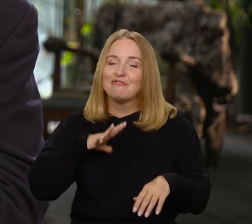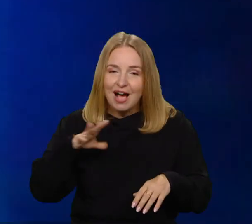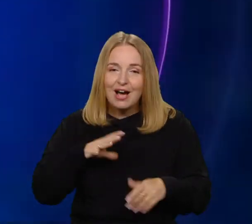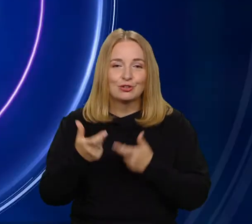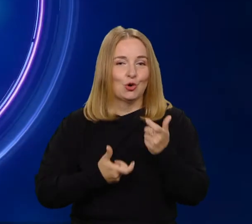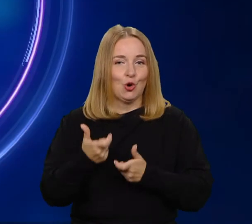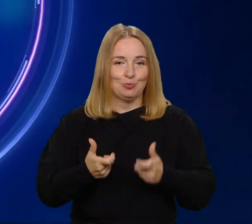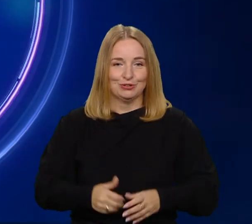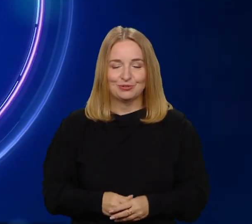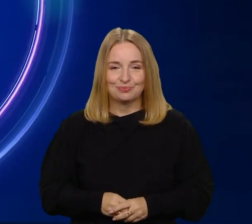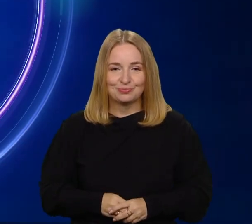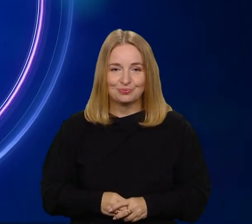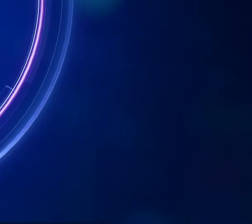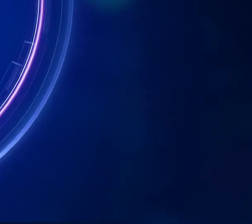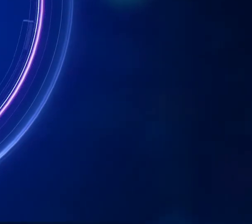wątpią.